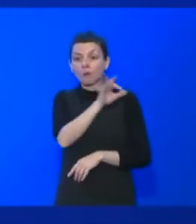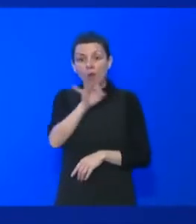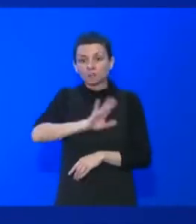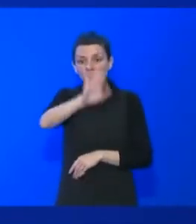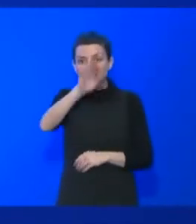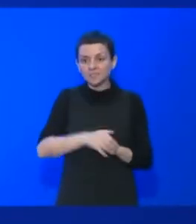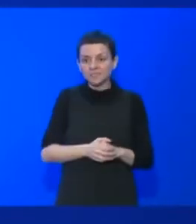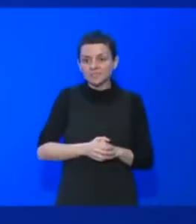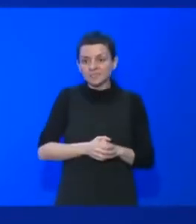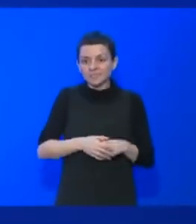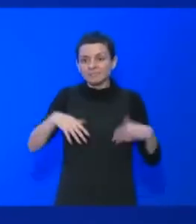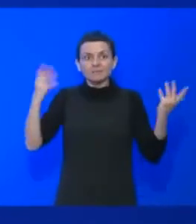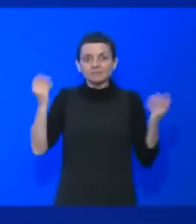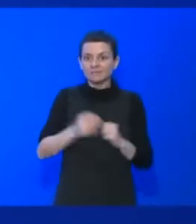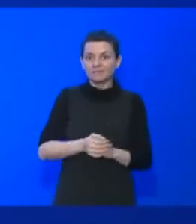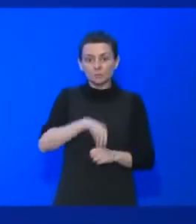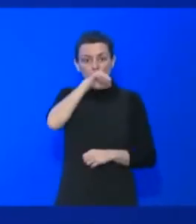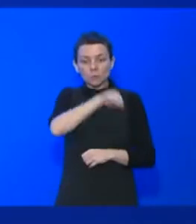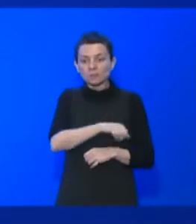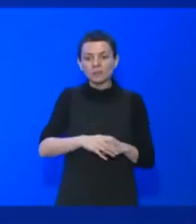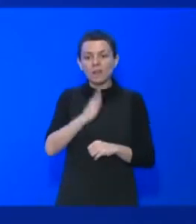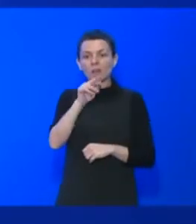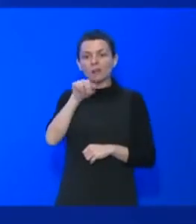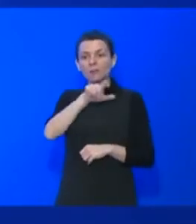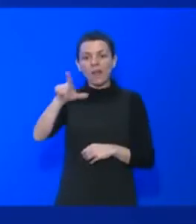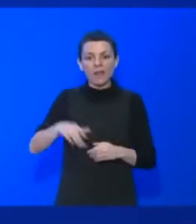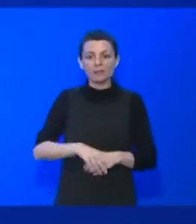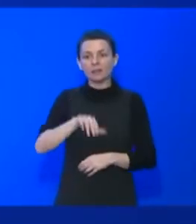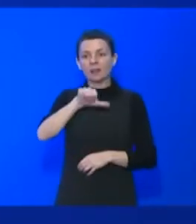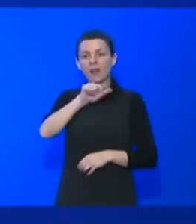Aznavour, France Gall, Véronique Samson.